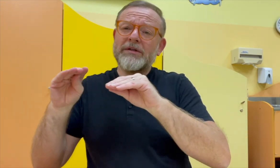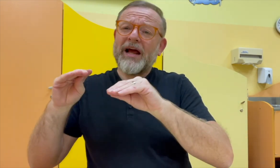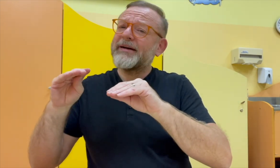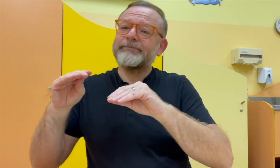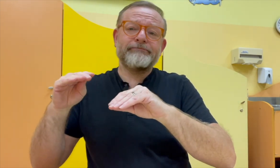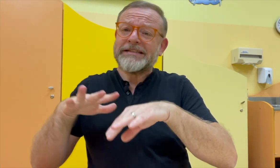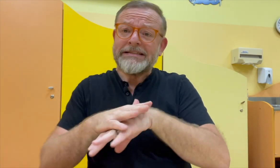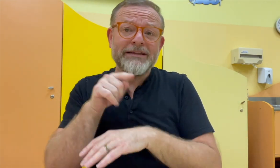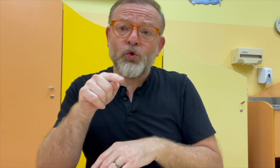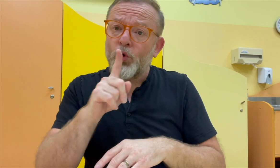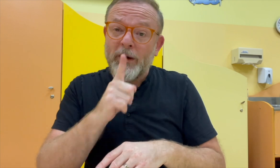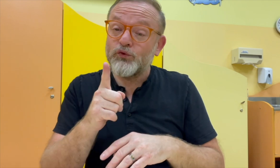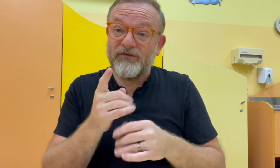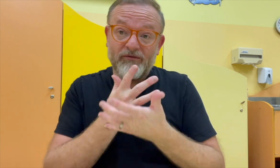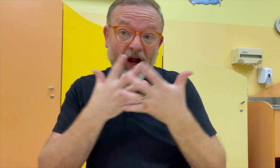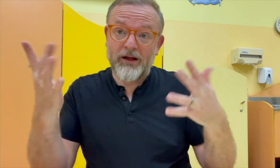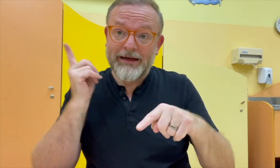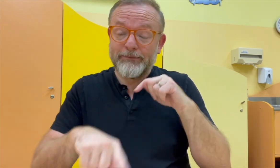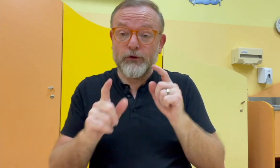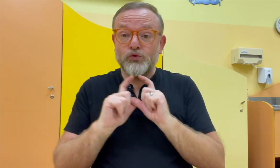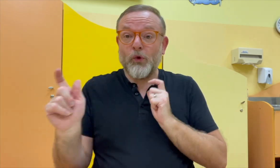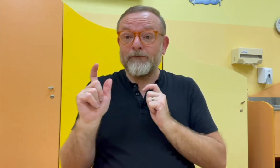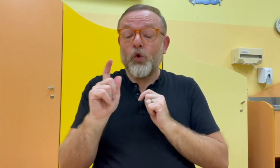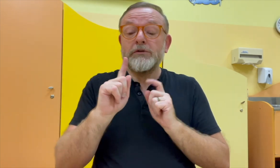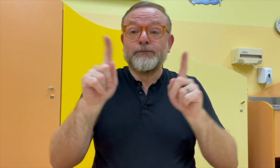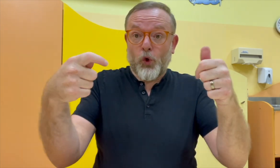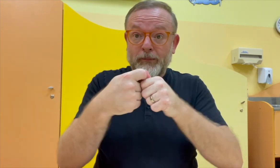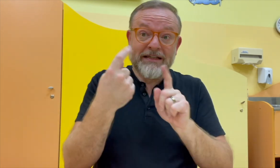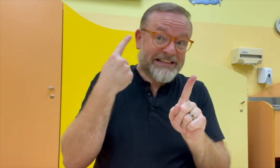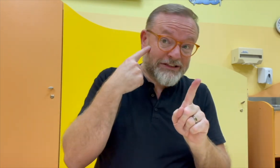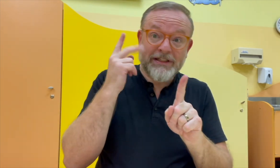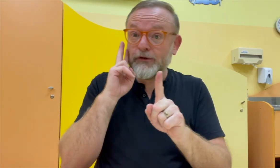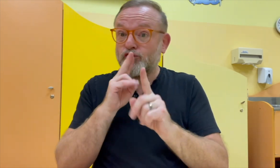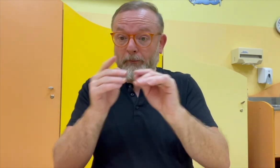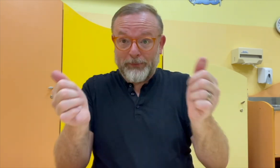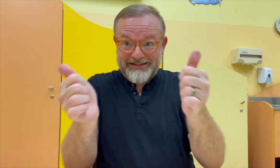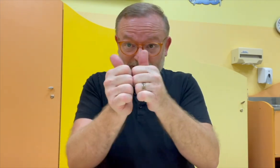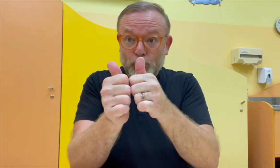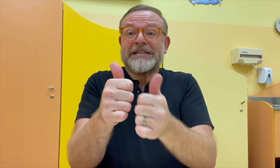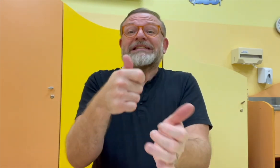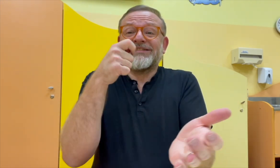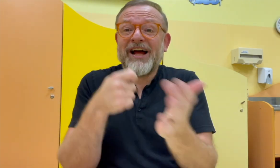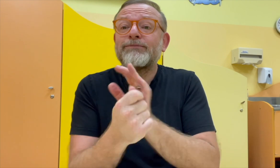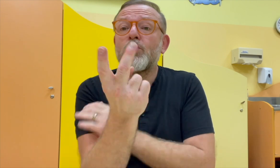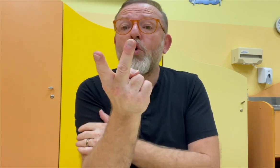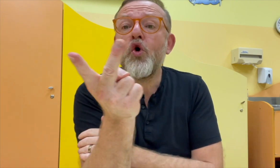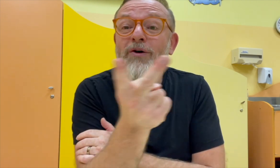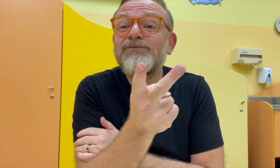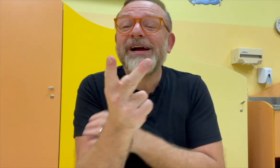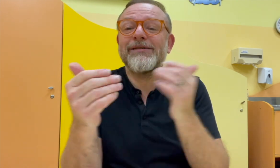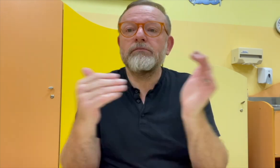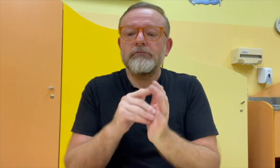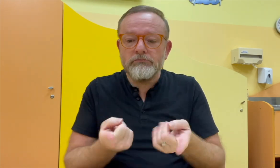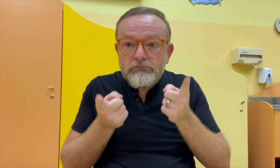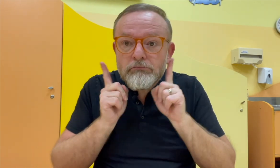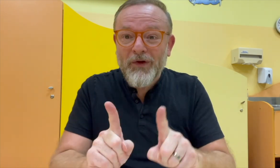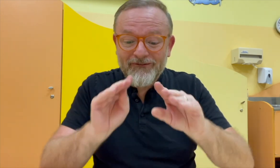zodpovednost za přípravu a druhý za výuku. A to vnímám jako velkou chybu. Pokud se bavíme o spolupráci